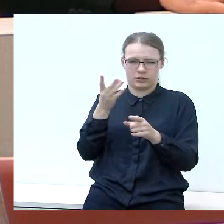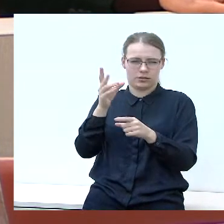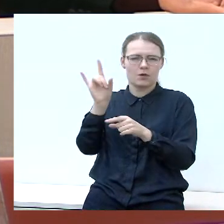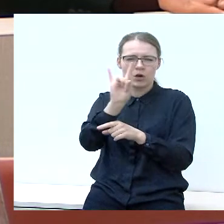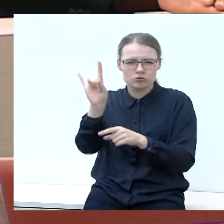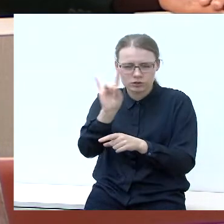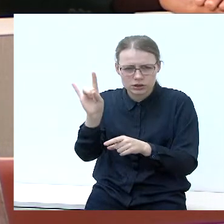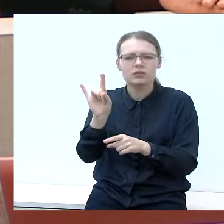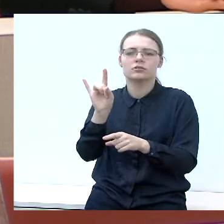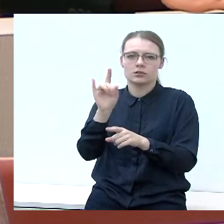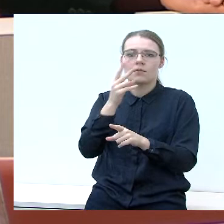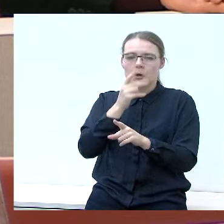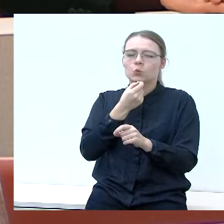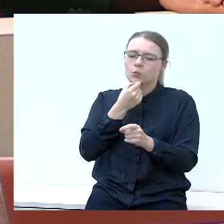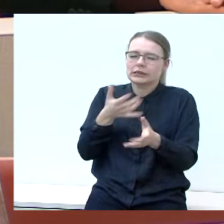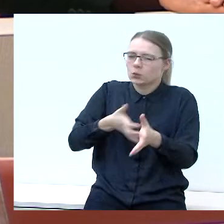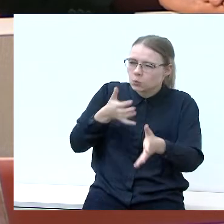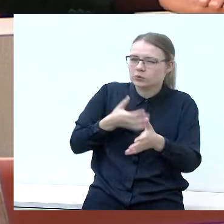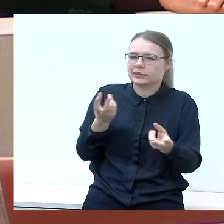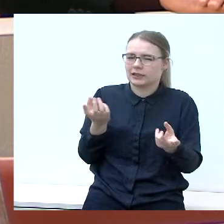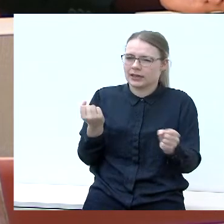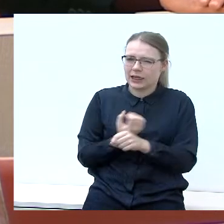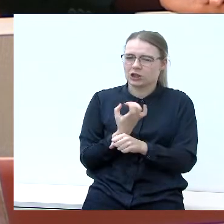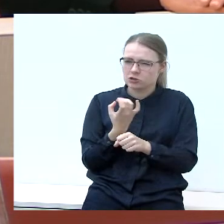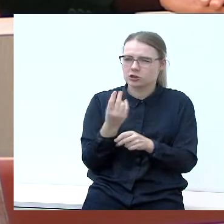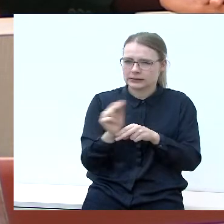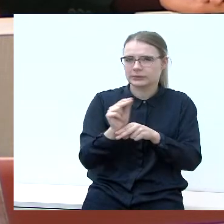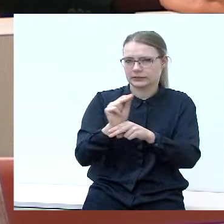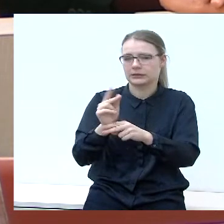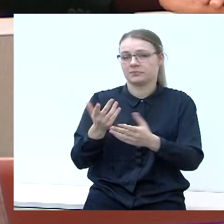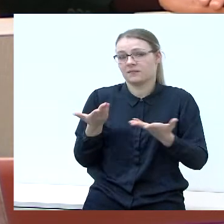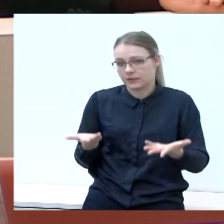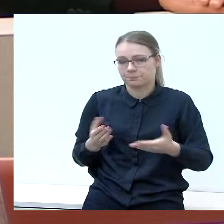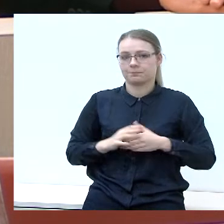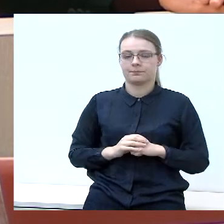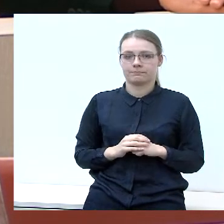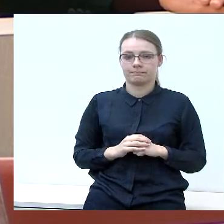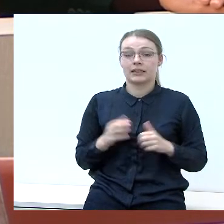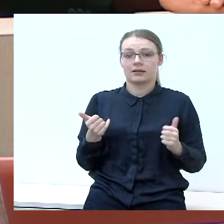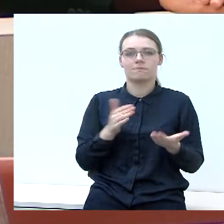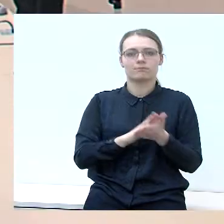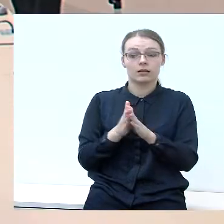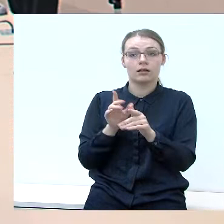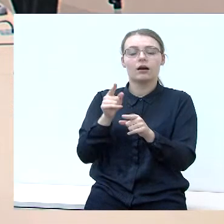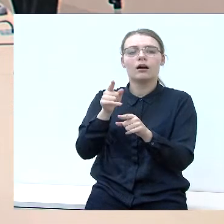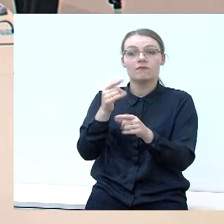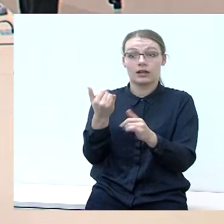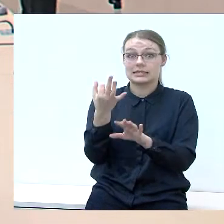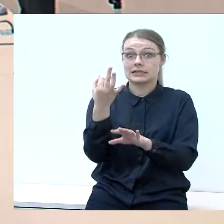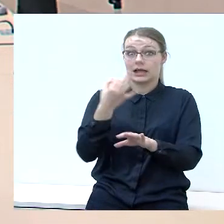nedirbėta. Toki būtų atsivyme. Darkoj, vat jūs brausiminėte, kad